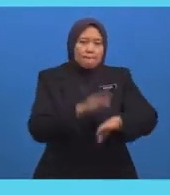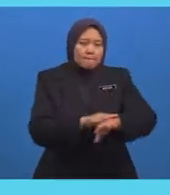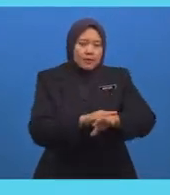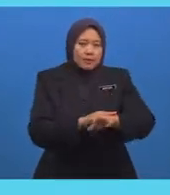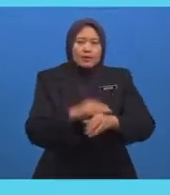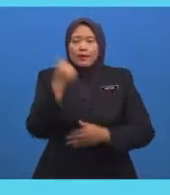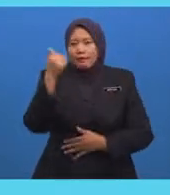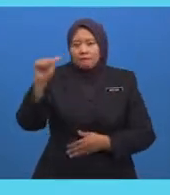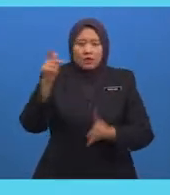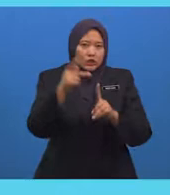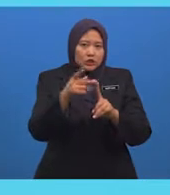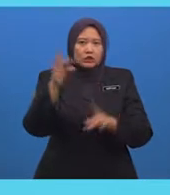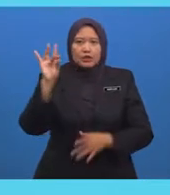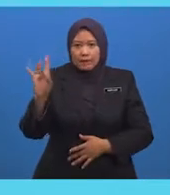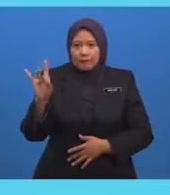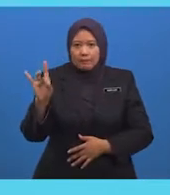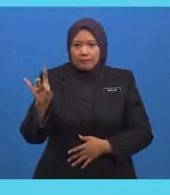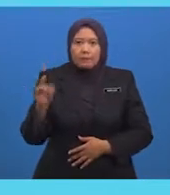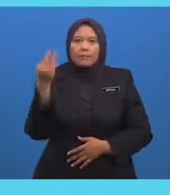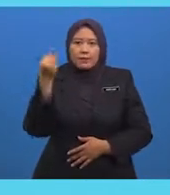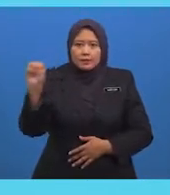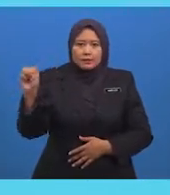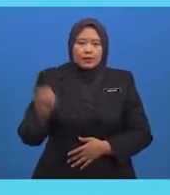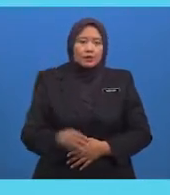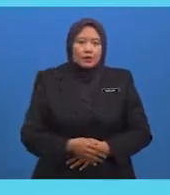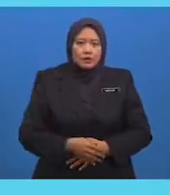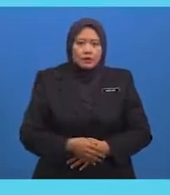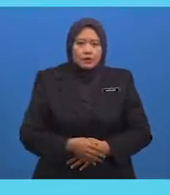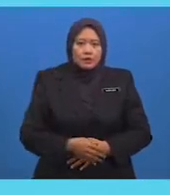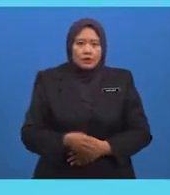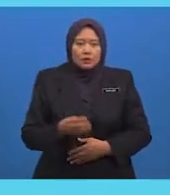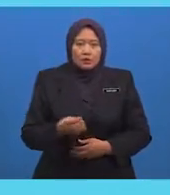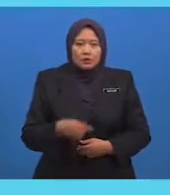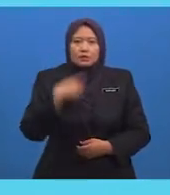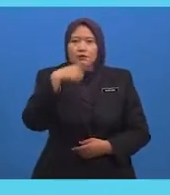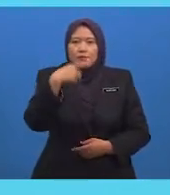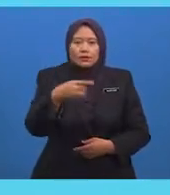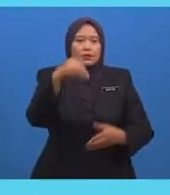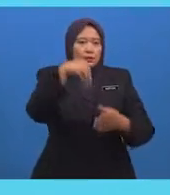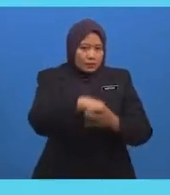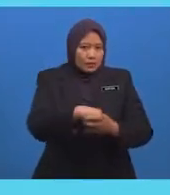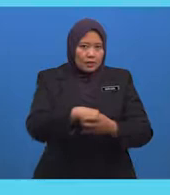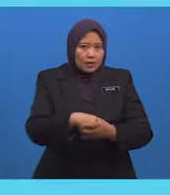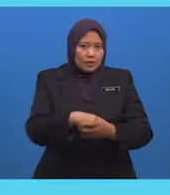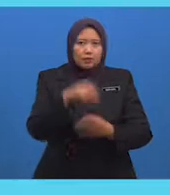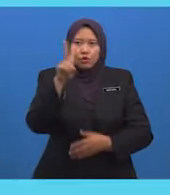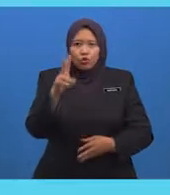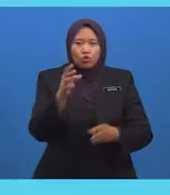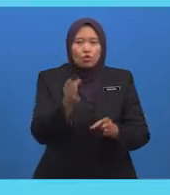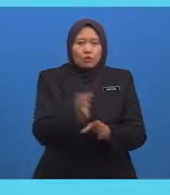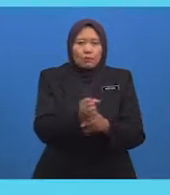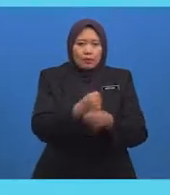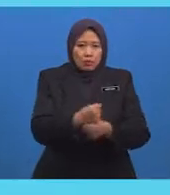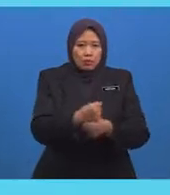ini Disampaikan dalam dua bentuk Iaitu Yang pertama Bentuk halakah